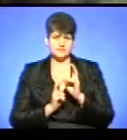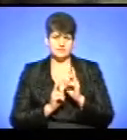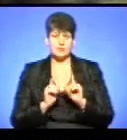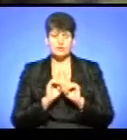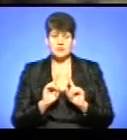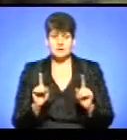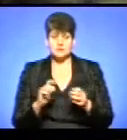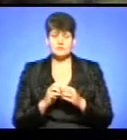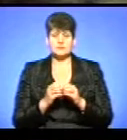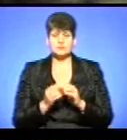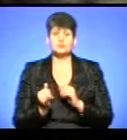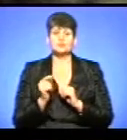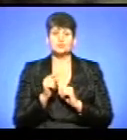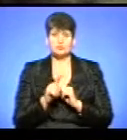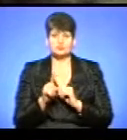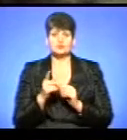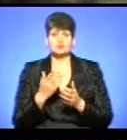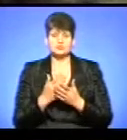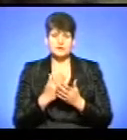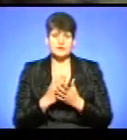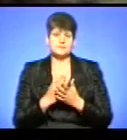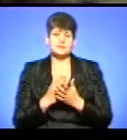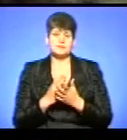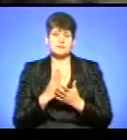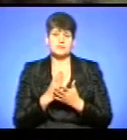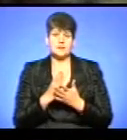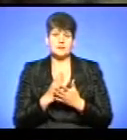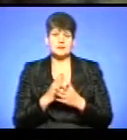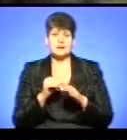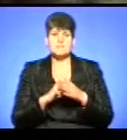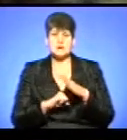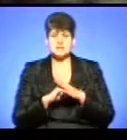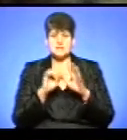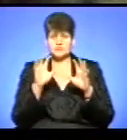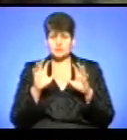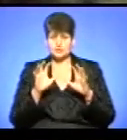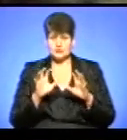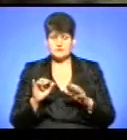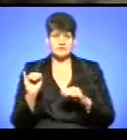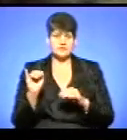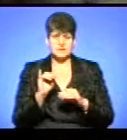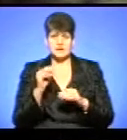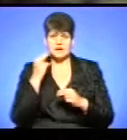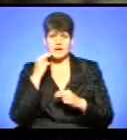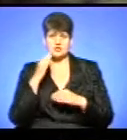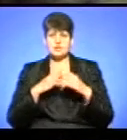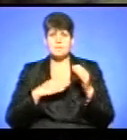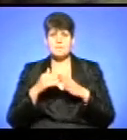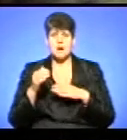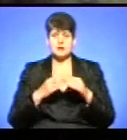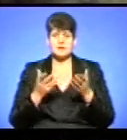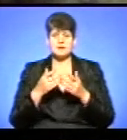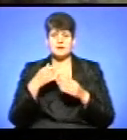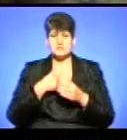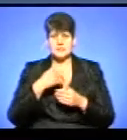полягає в тому, що ми формували індикатори не лише на базі законодавства, а також на базі найкращих практик, які ми